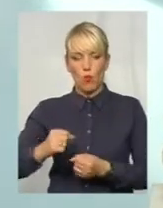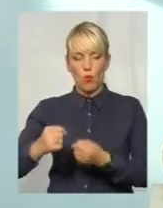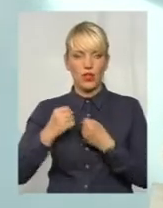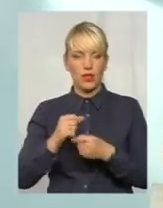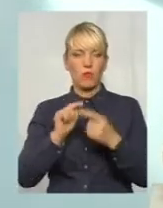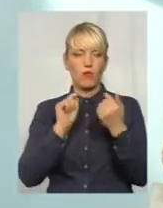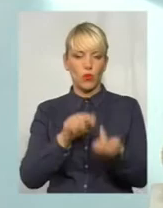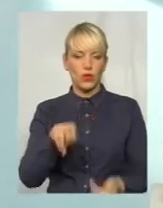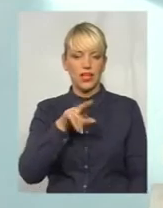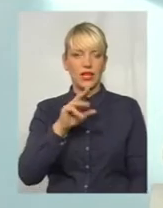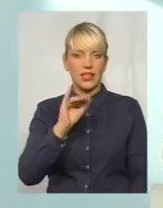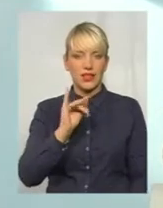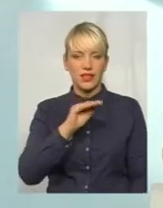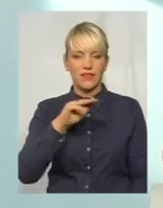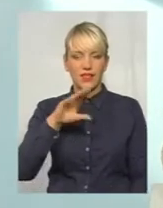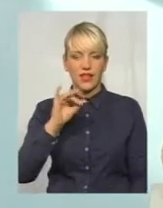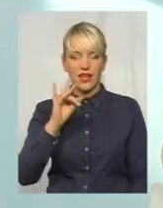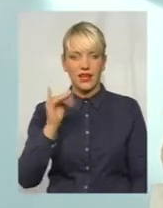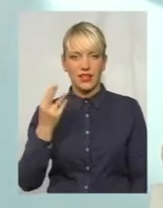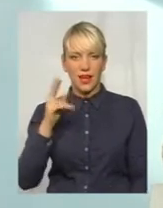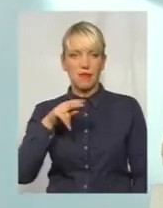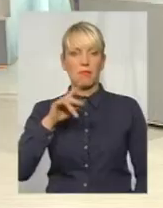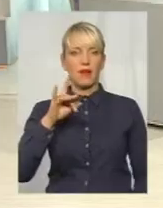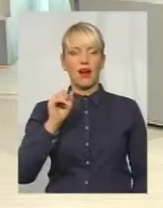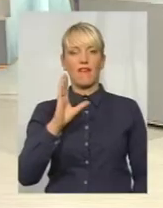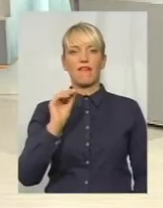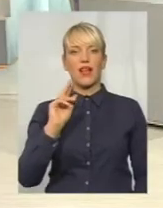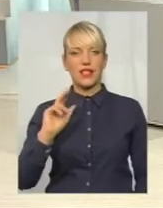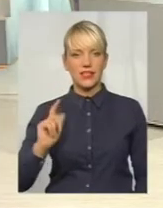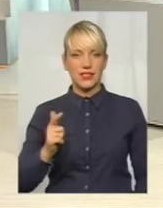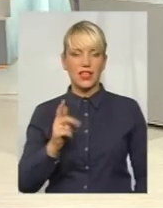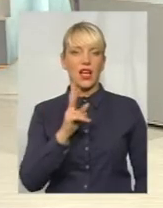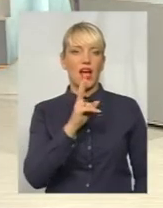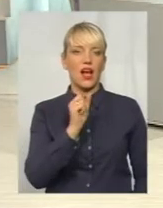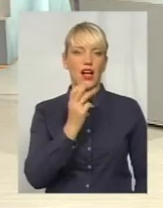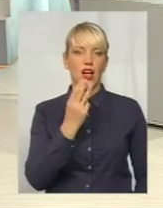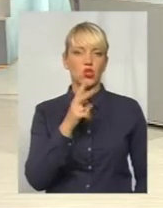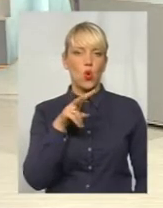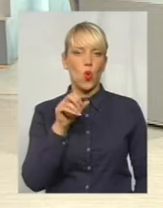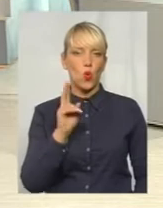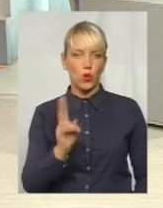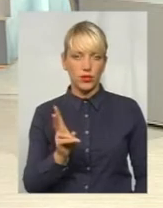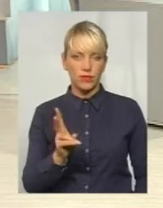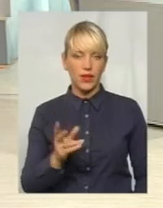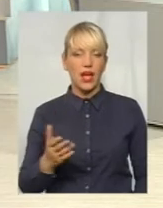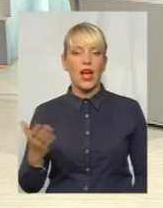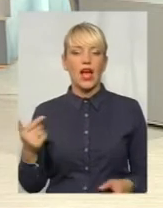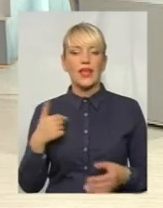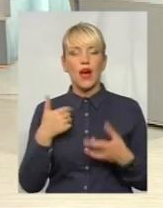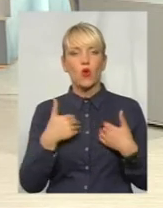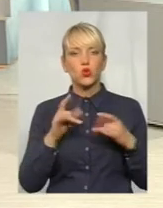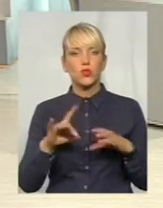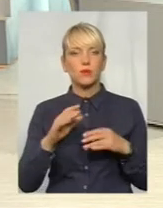дифтерії, правцю і кашлюку. Я хочу пояснити, в чому різниця. Просто